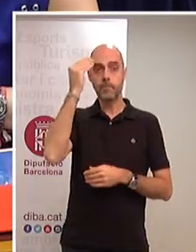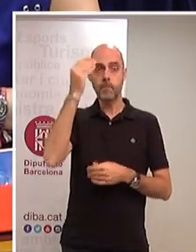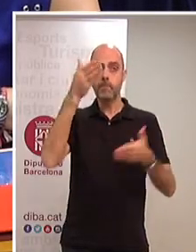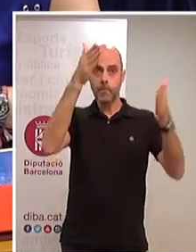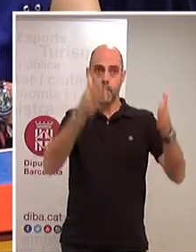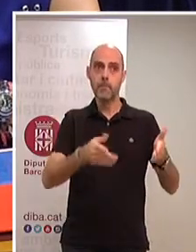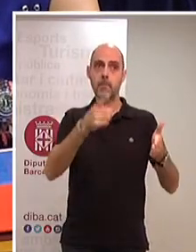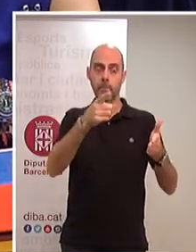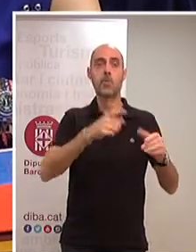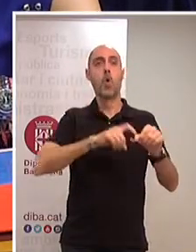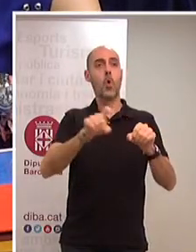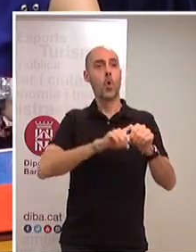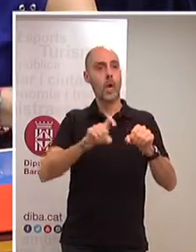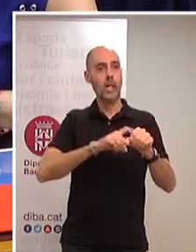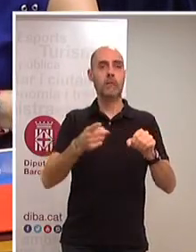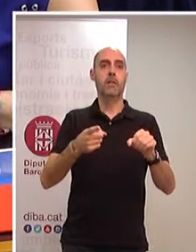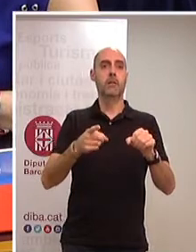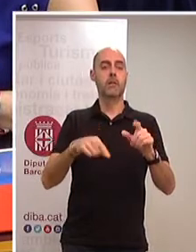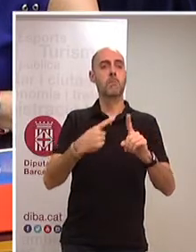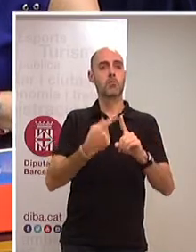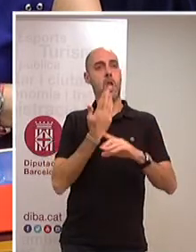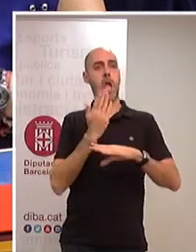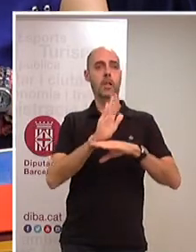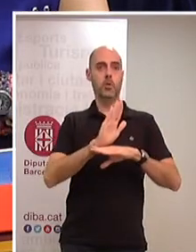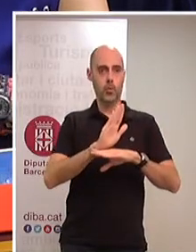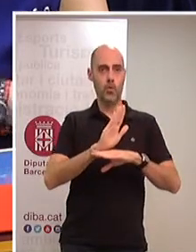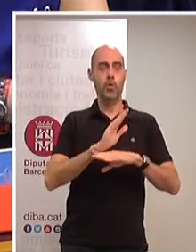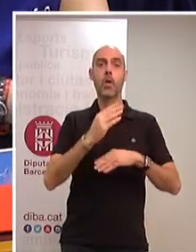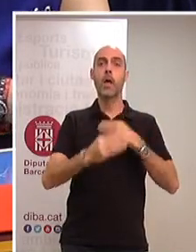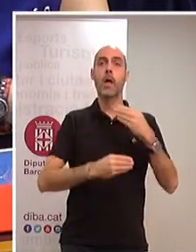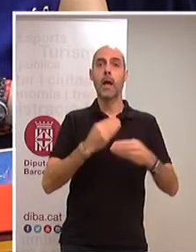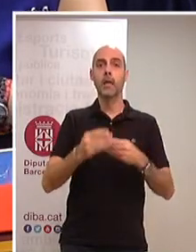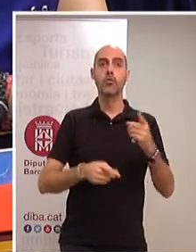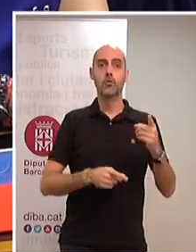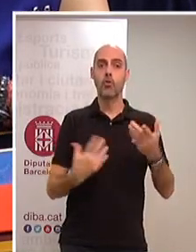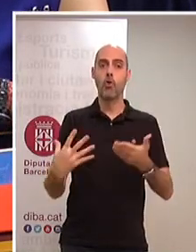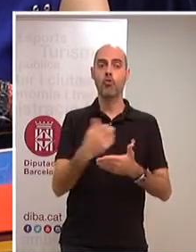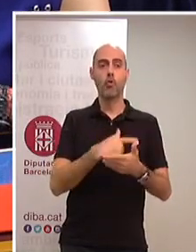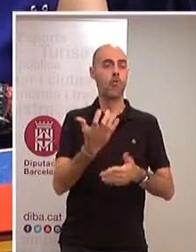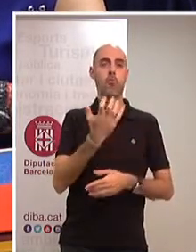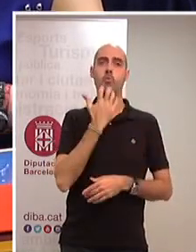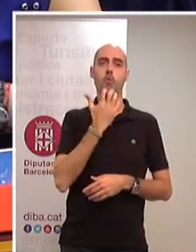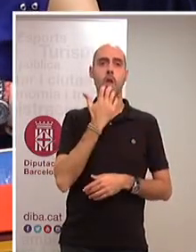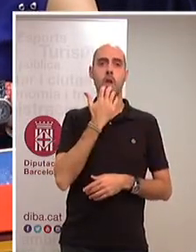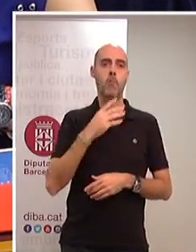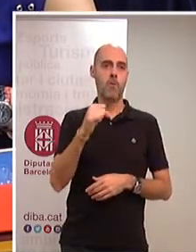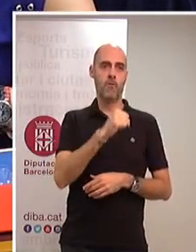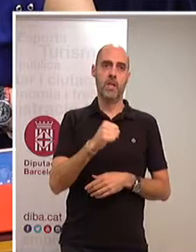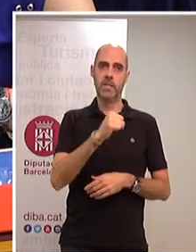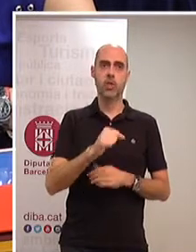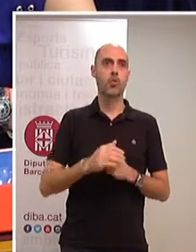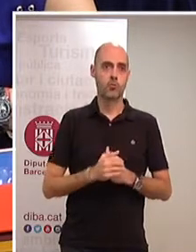tingut un estil i un tarannà que ha fet de tot això un exemple molt clar que és